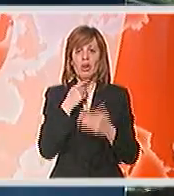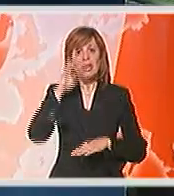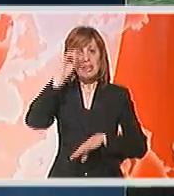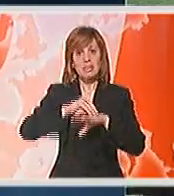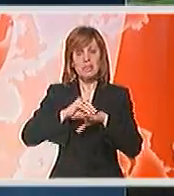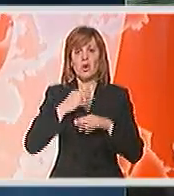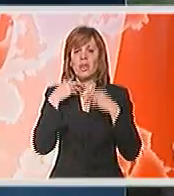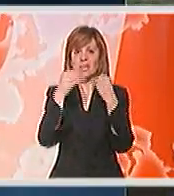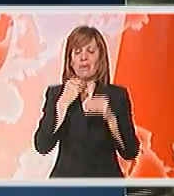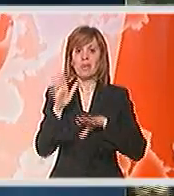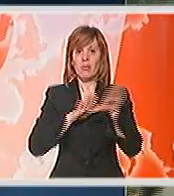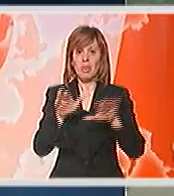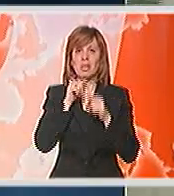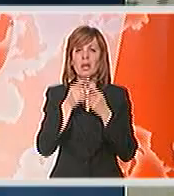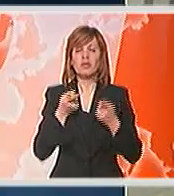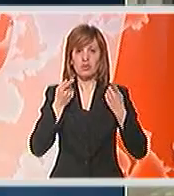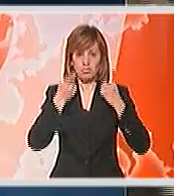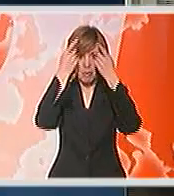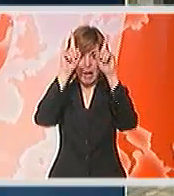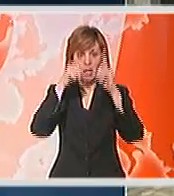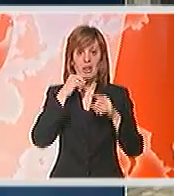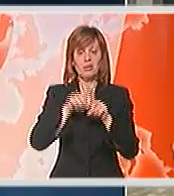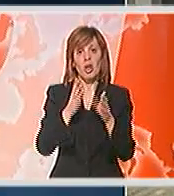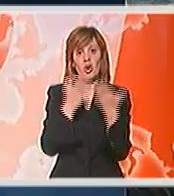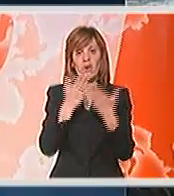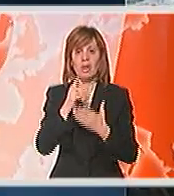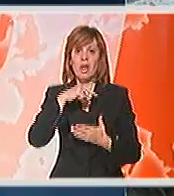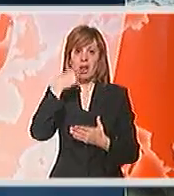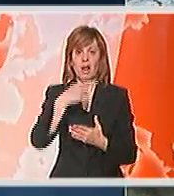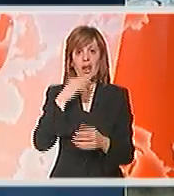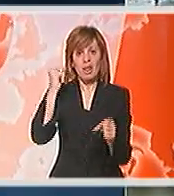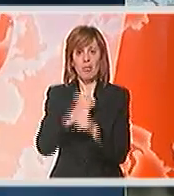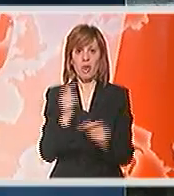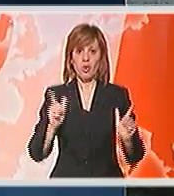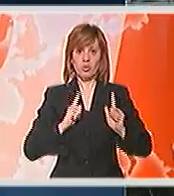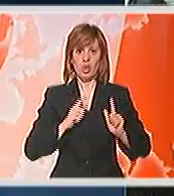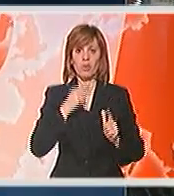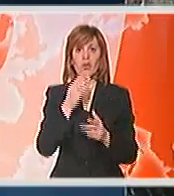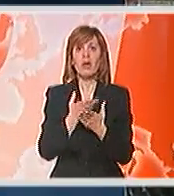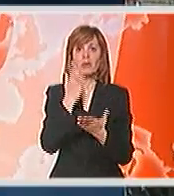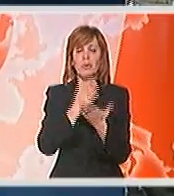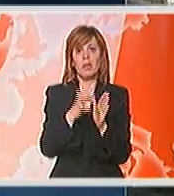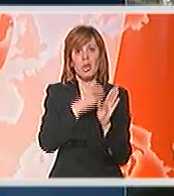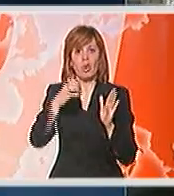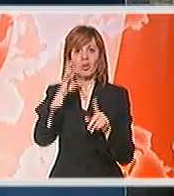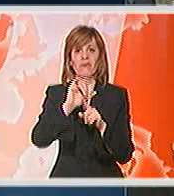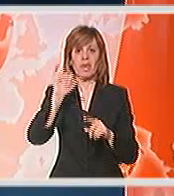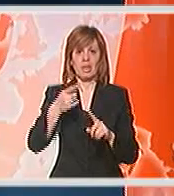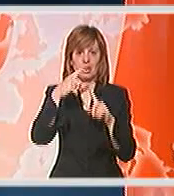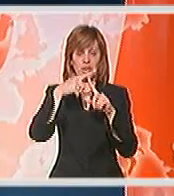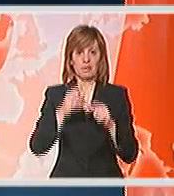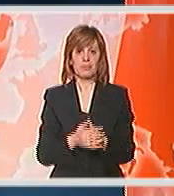Saveta ministara i Španskog predsjedništva unije novinarima su rekli da se ipak očekuje da će mandat biti produžen Fejtu.